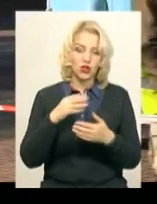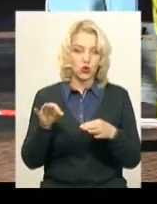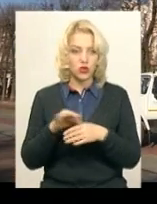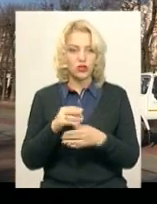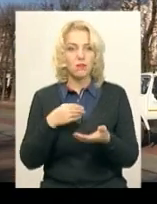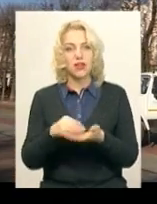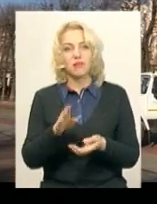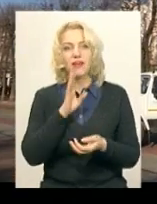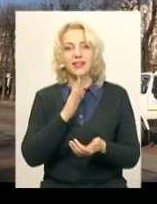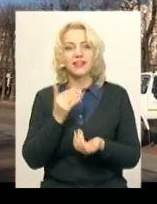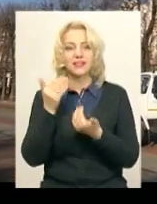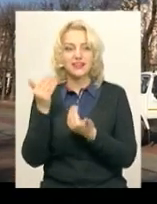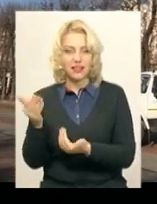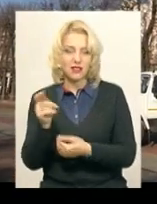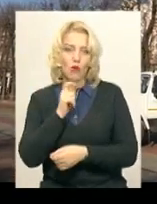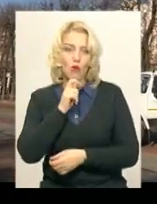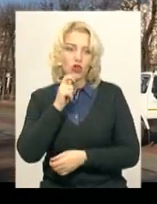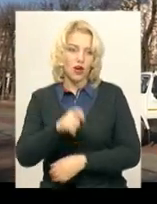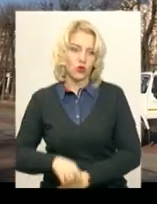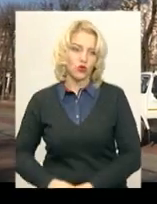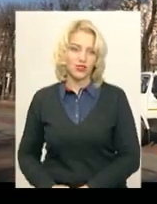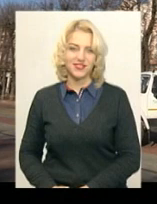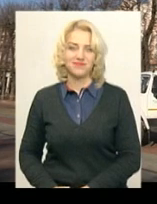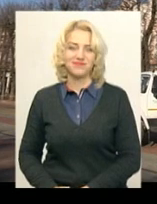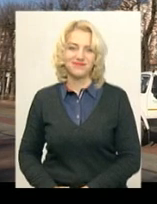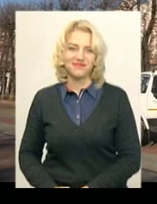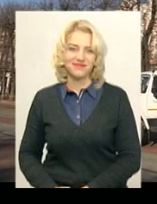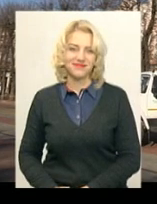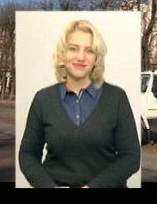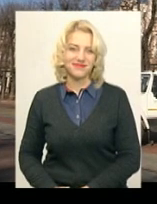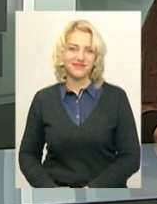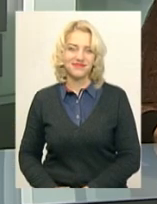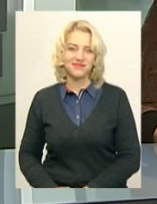подарунок. Вікторія Зелінська, Віктор Кривий, Дем'ян Цегольник, Новини Поділля, Центр.